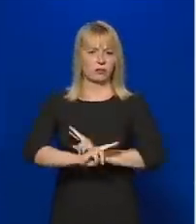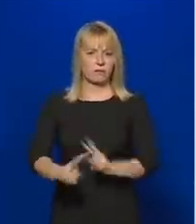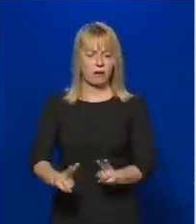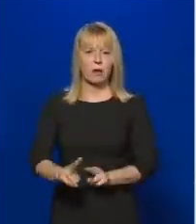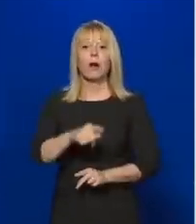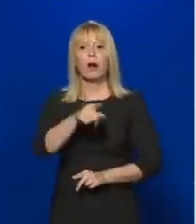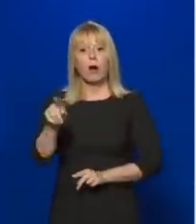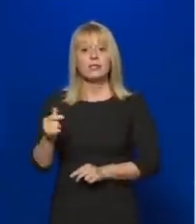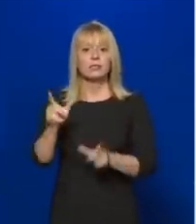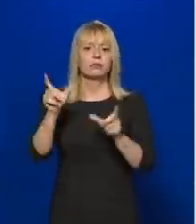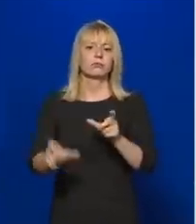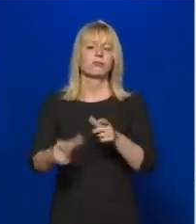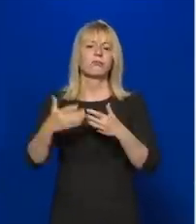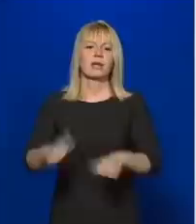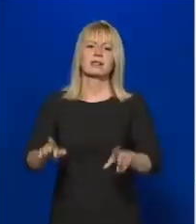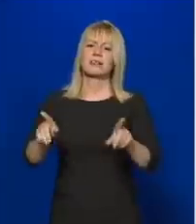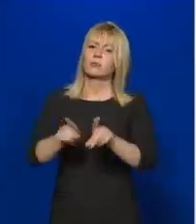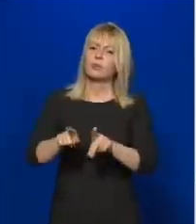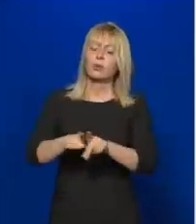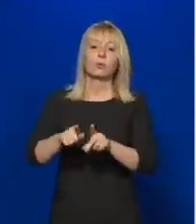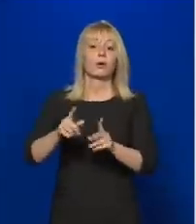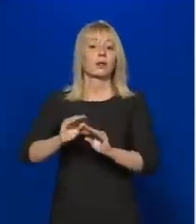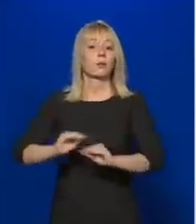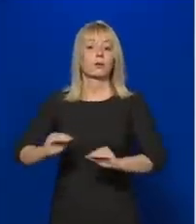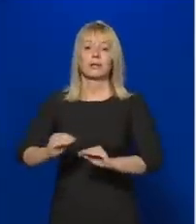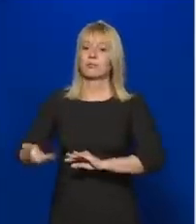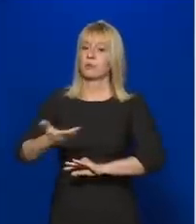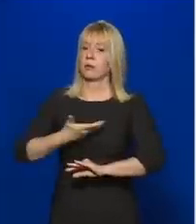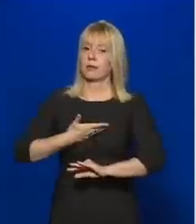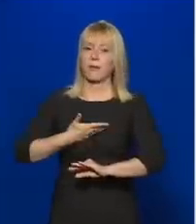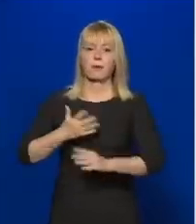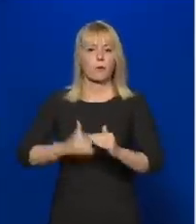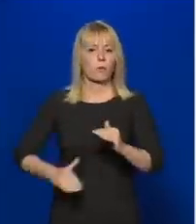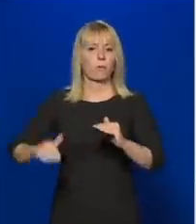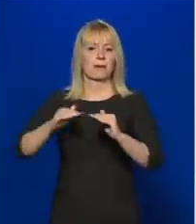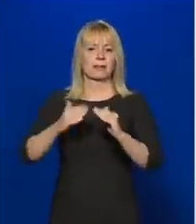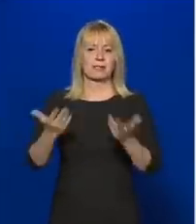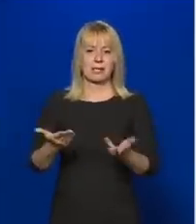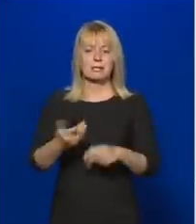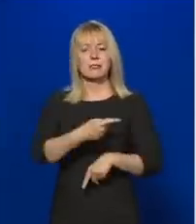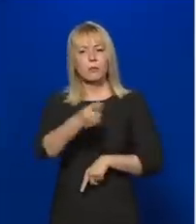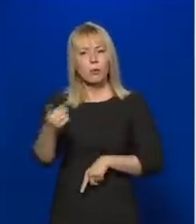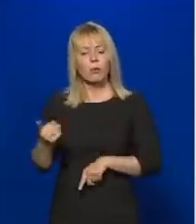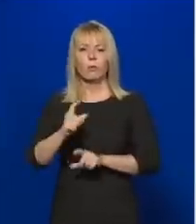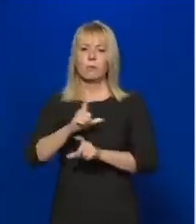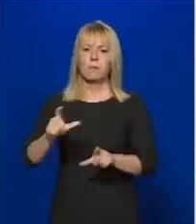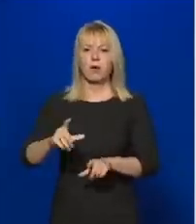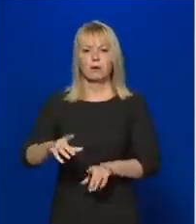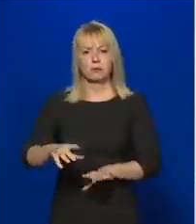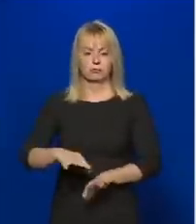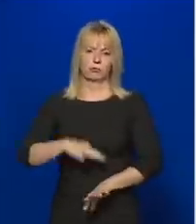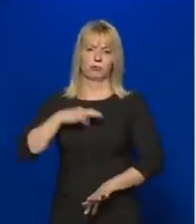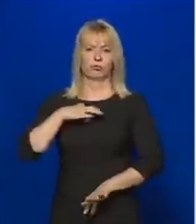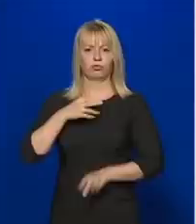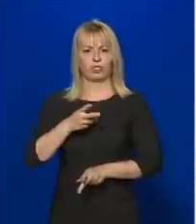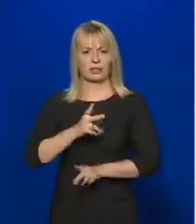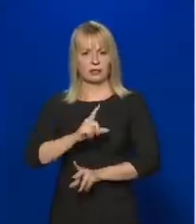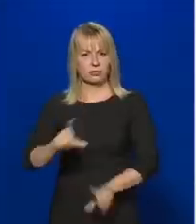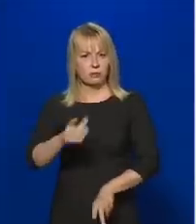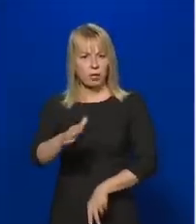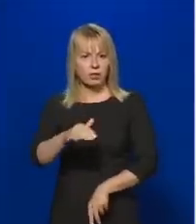vesztesek, akik nem oktatásban kapnak kompenzációt az őket ért sérelmek miatt. Azok is